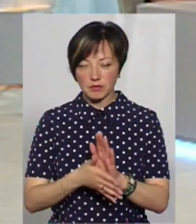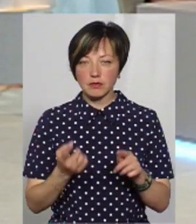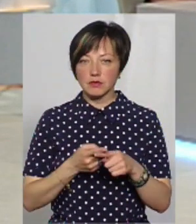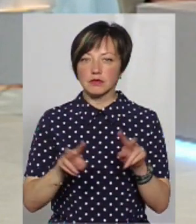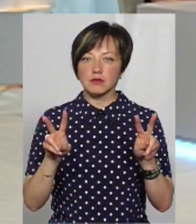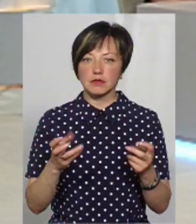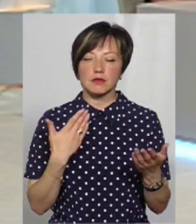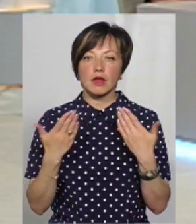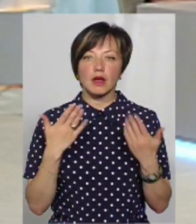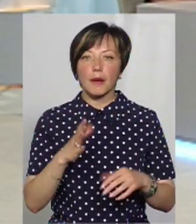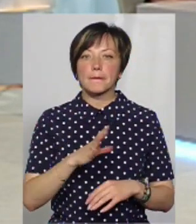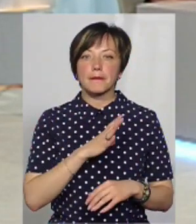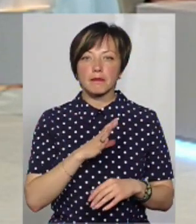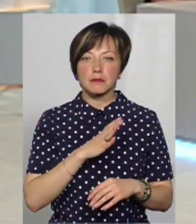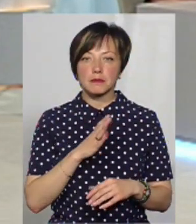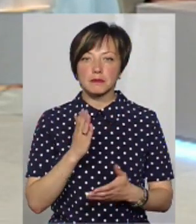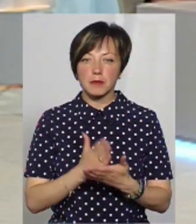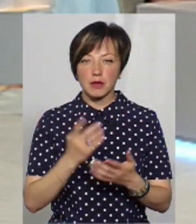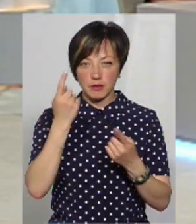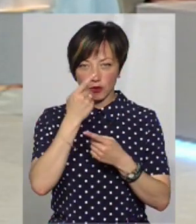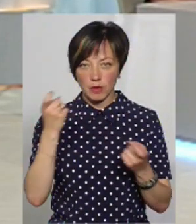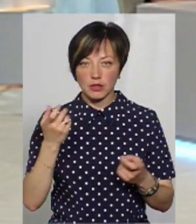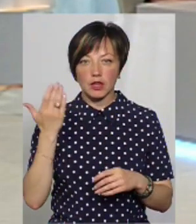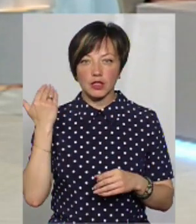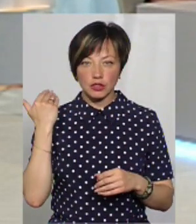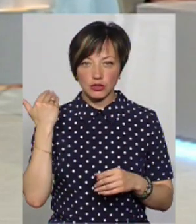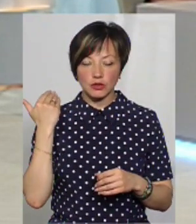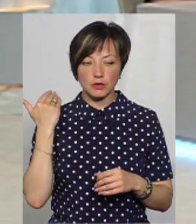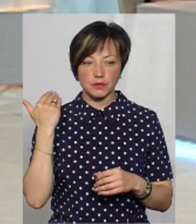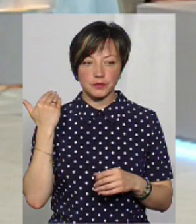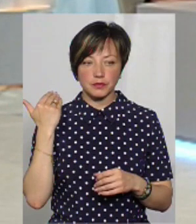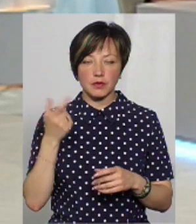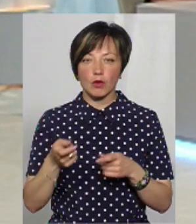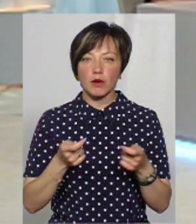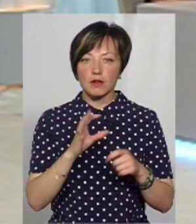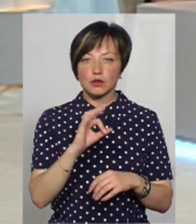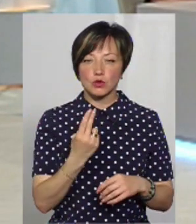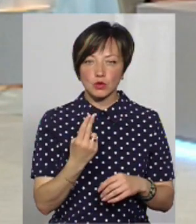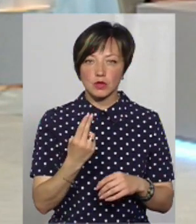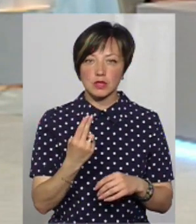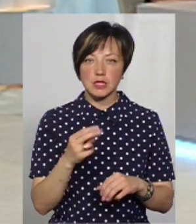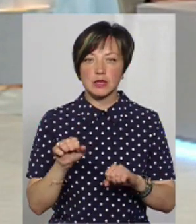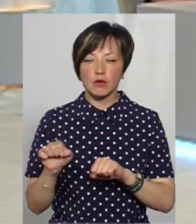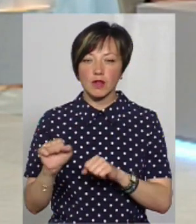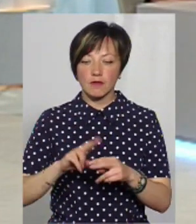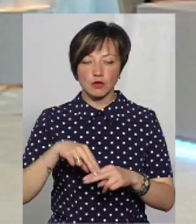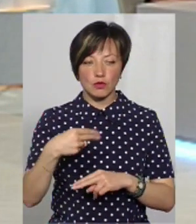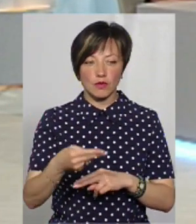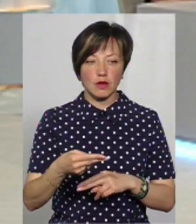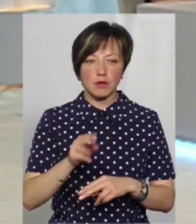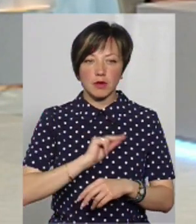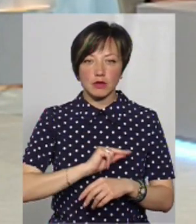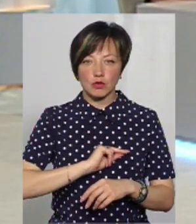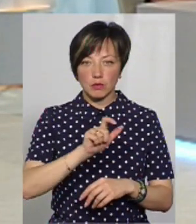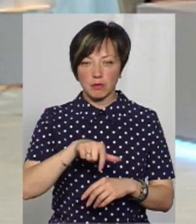ми спілкувалися, маємо інформацію, що радіше управління соціального страхування відшкодовувало